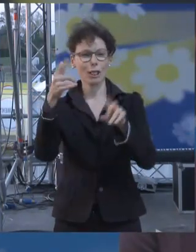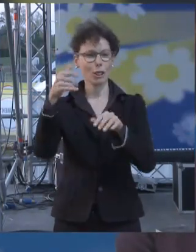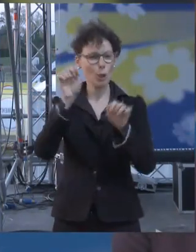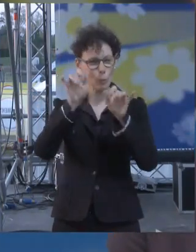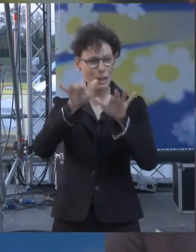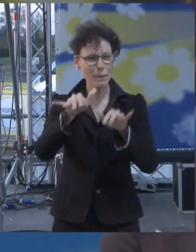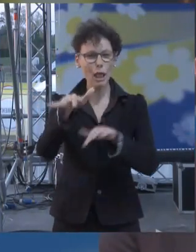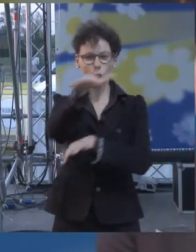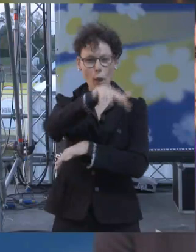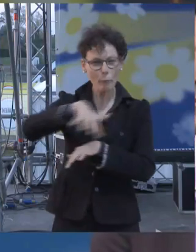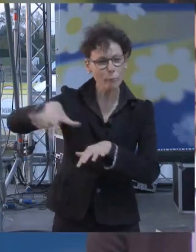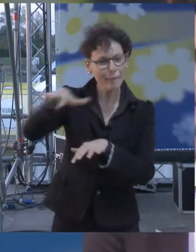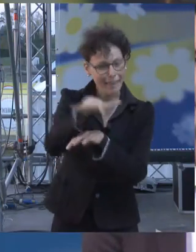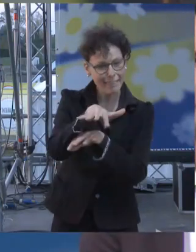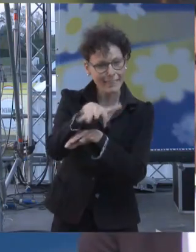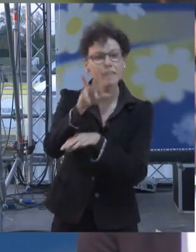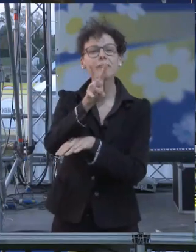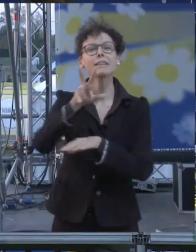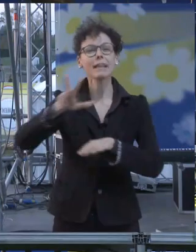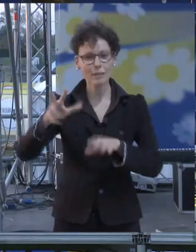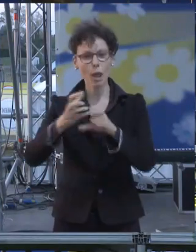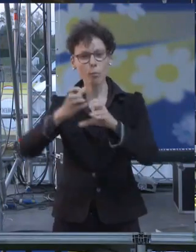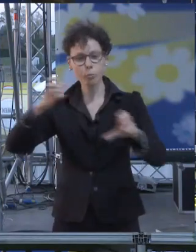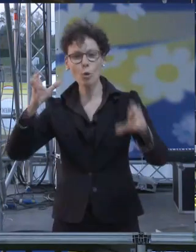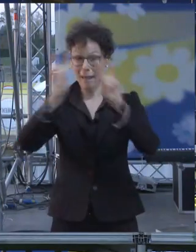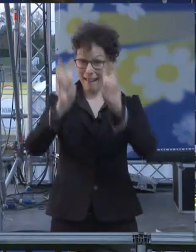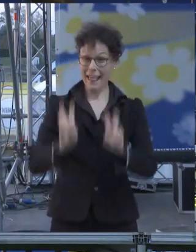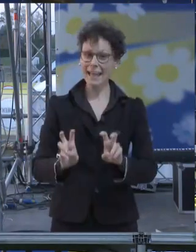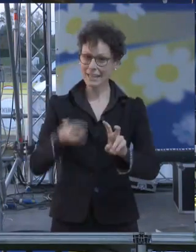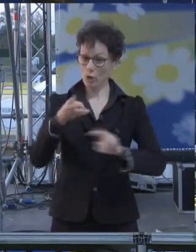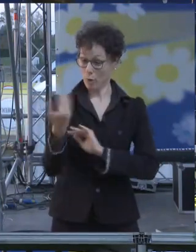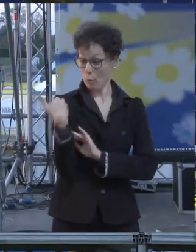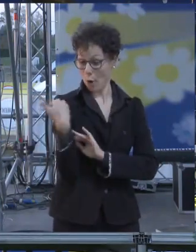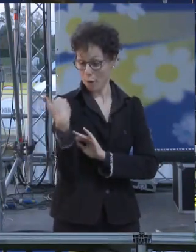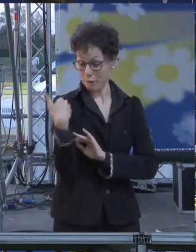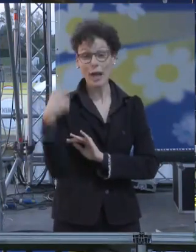abbiamo inaugurato da poco 23 pullman elettrici che gireranno per la città di Torino